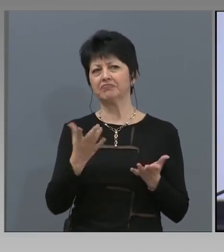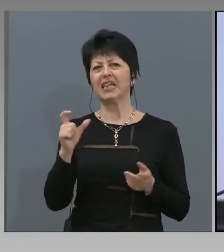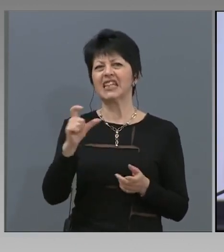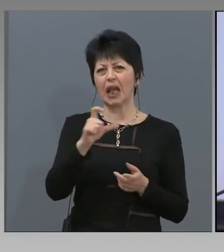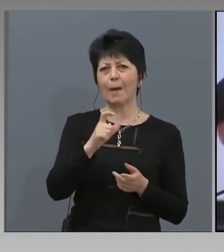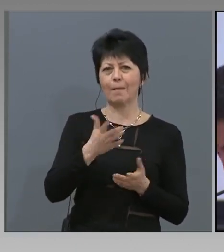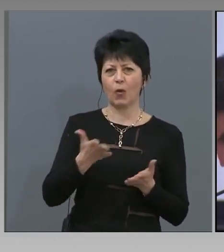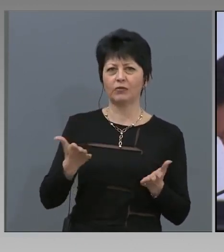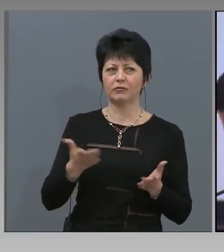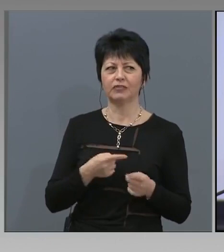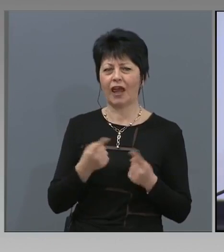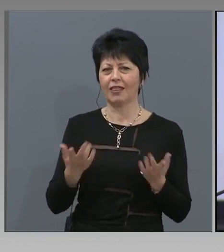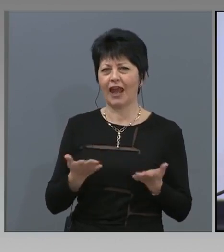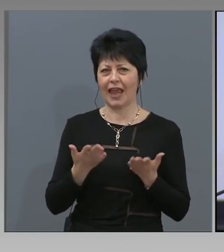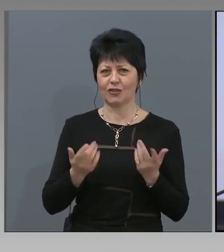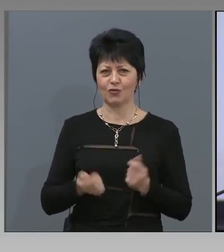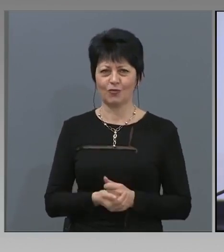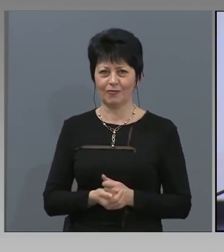че най...